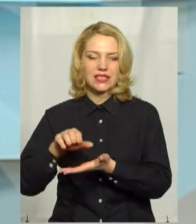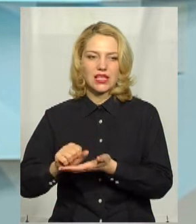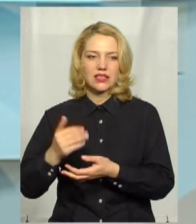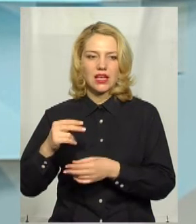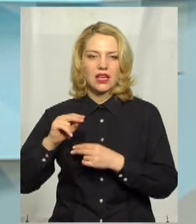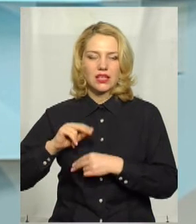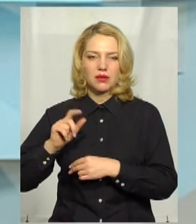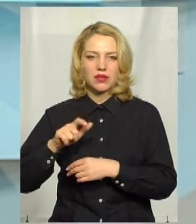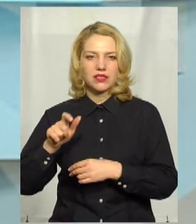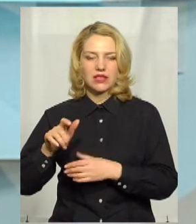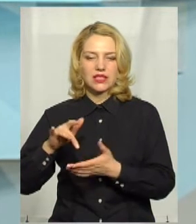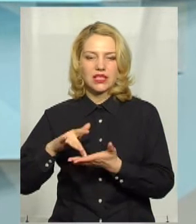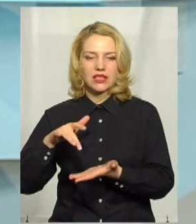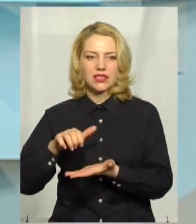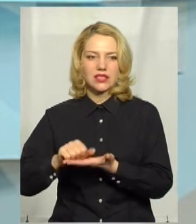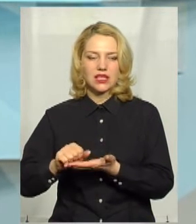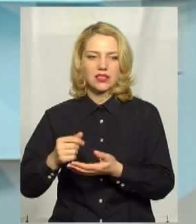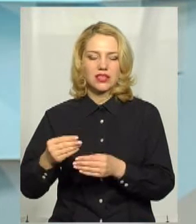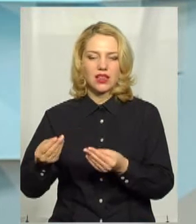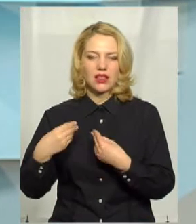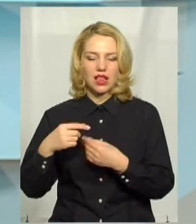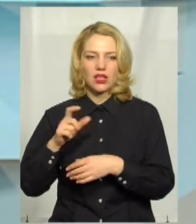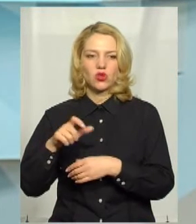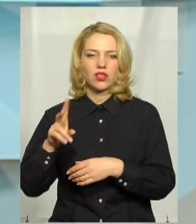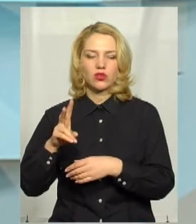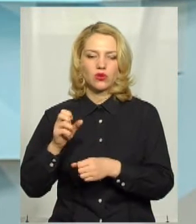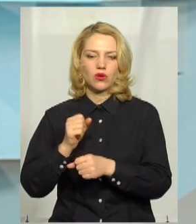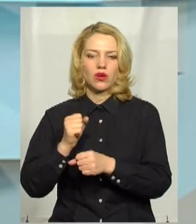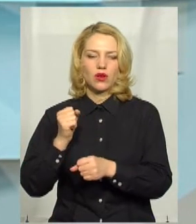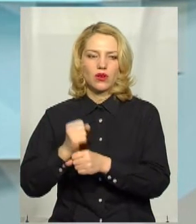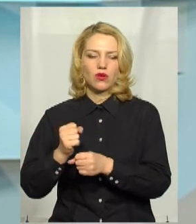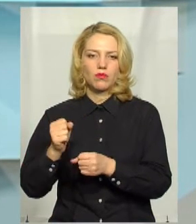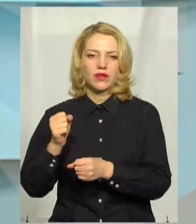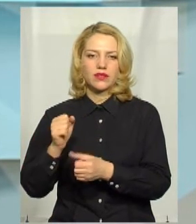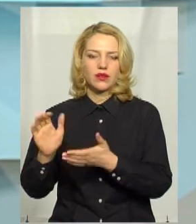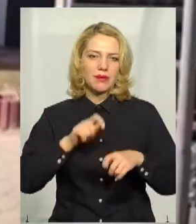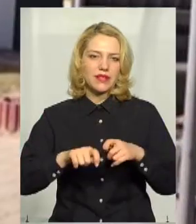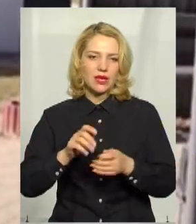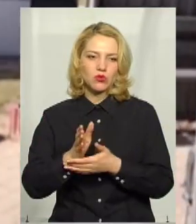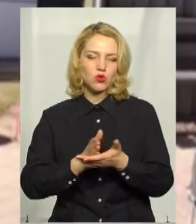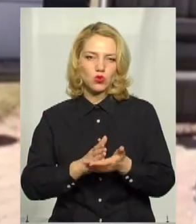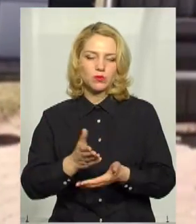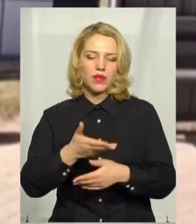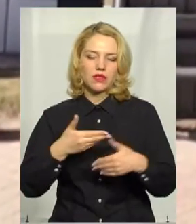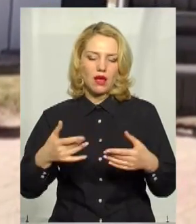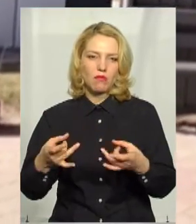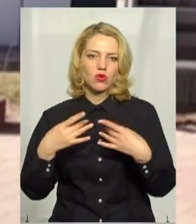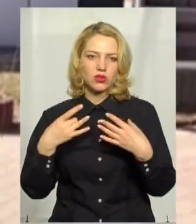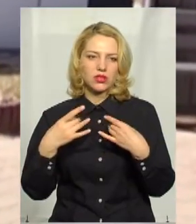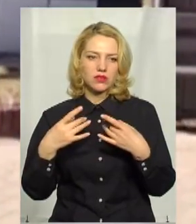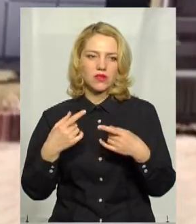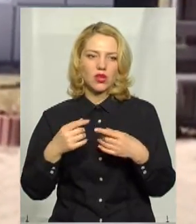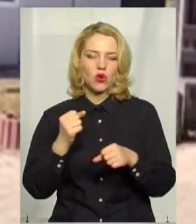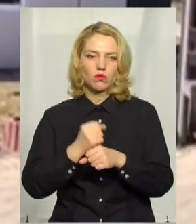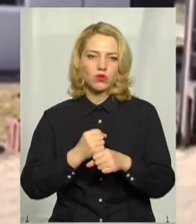працівник центру зайнятості надав нам людей, які проводять обробку транспортних засобів. Нам провели роз'яснювальну